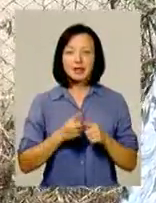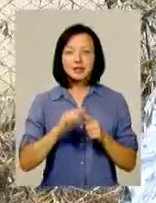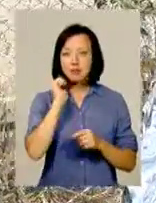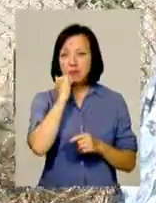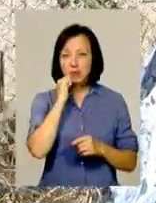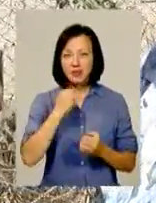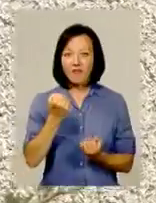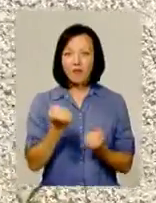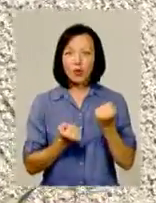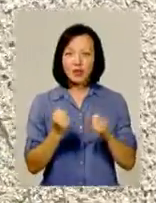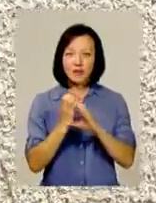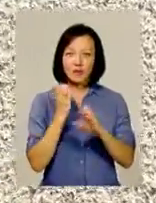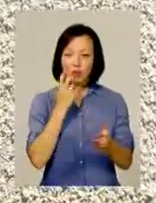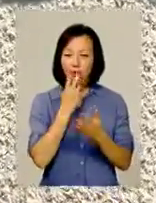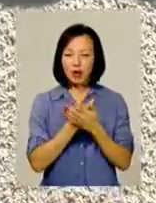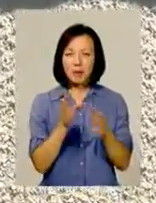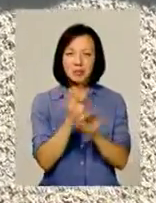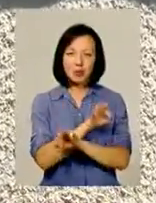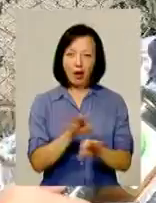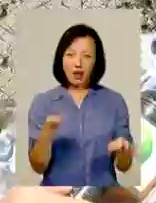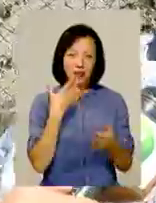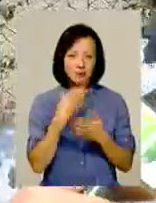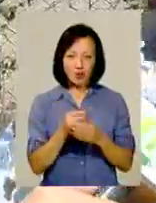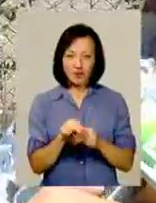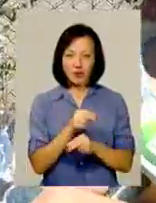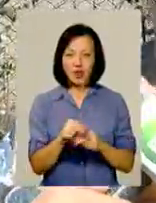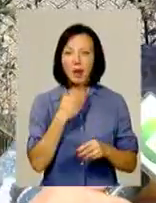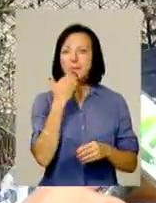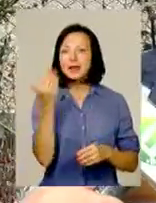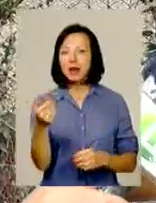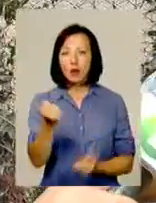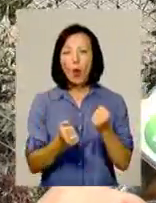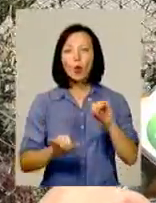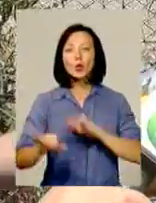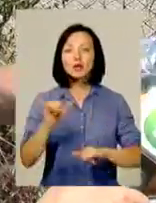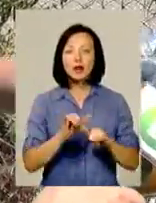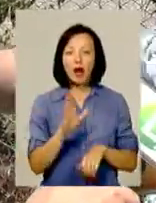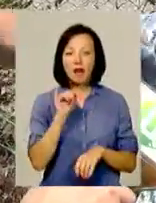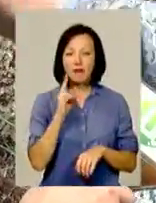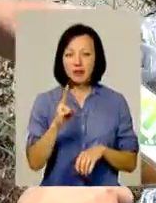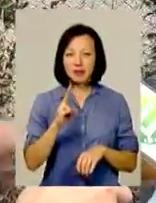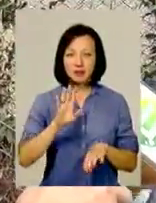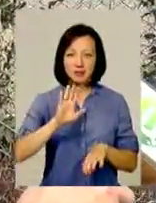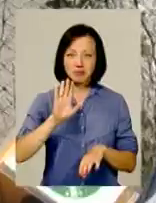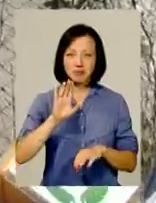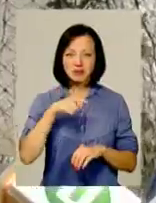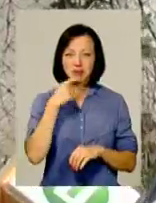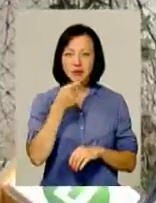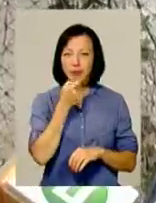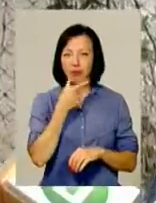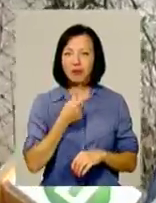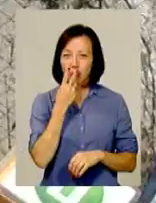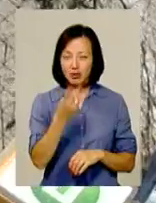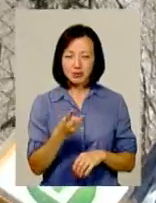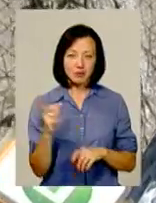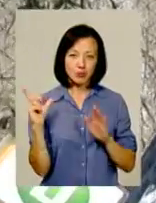водій фури продемонстрував бездоганність свого виховання. Куди ж ти їдеш, а він махав рукою, язика